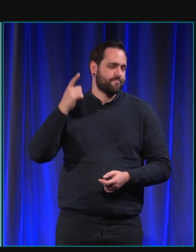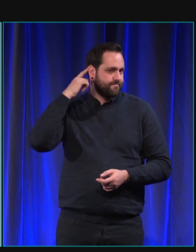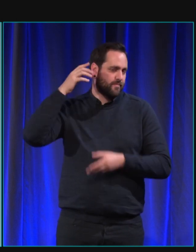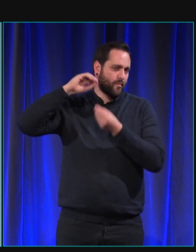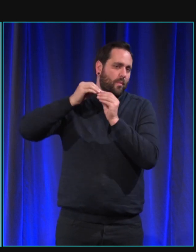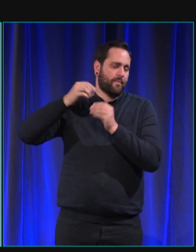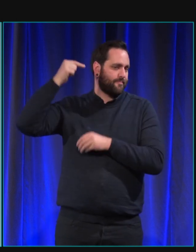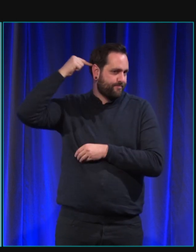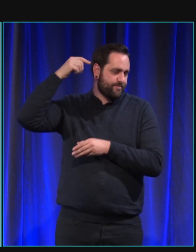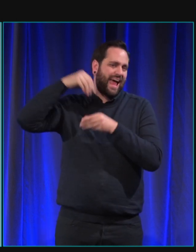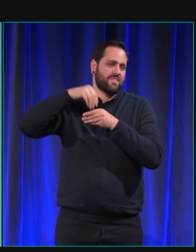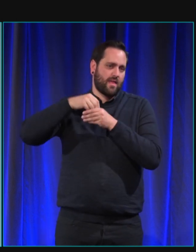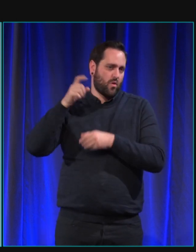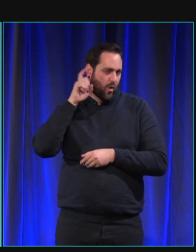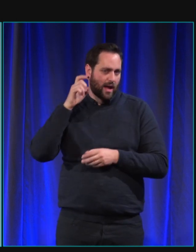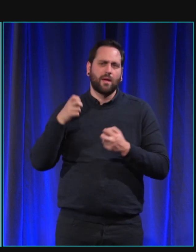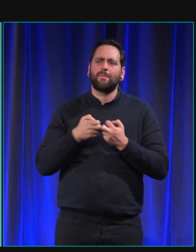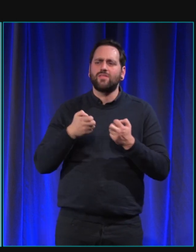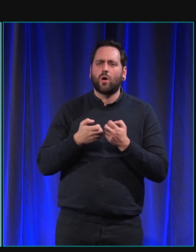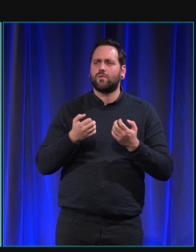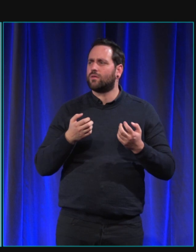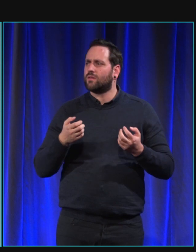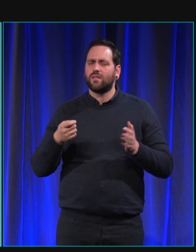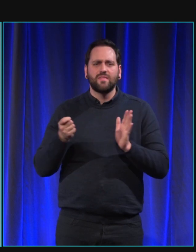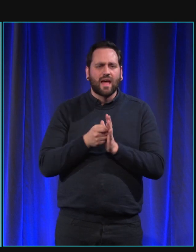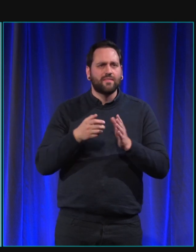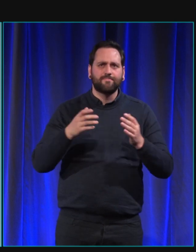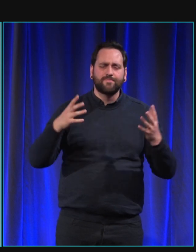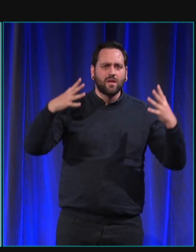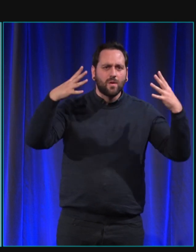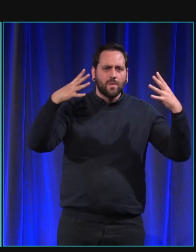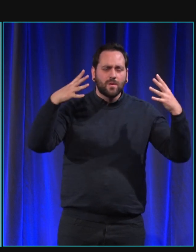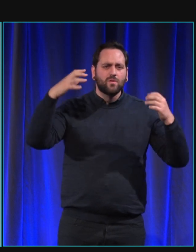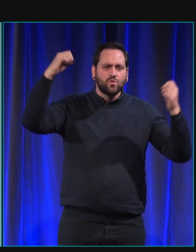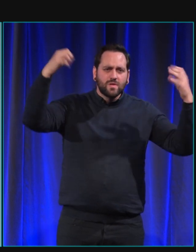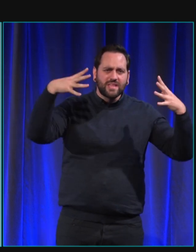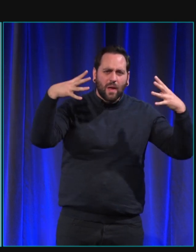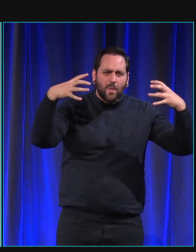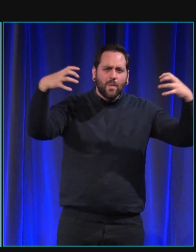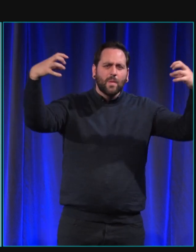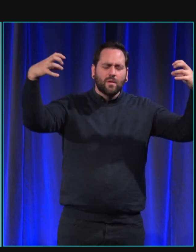Surtout, quand la luminosité diminue, ça peut être très compliqué pour les personnes de se déplacer.